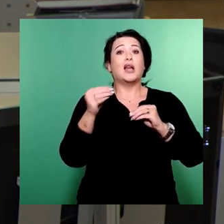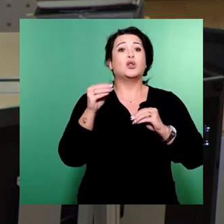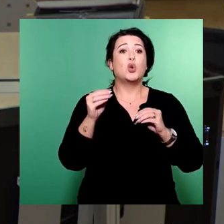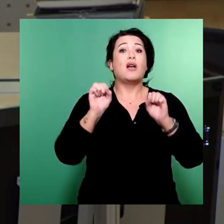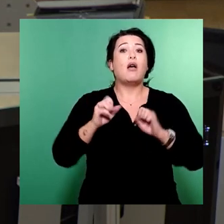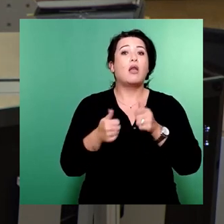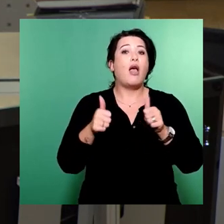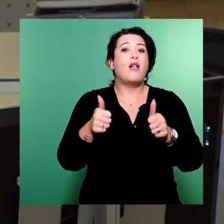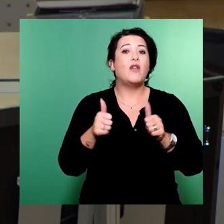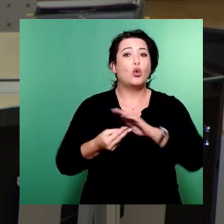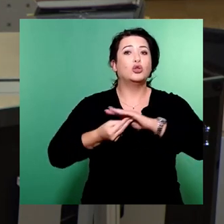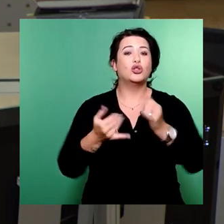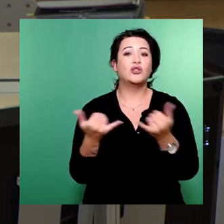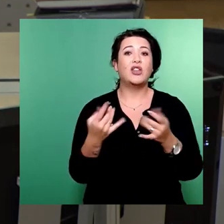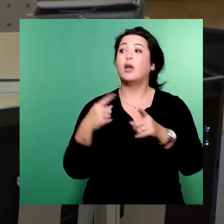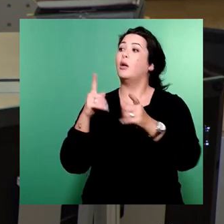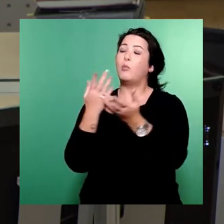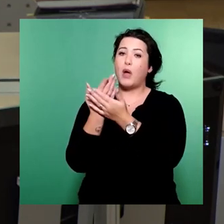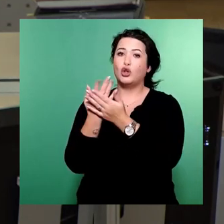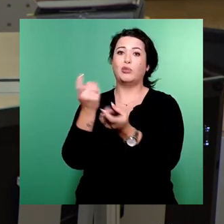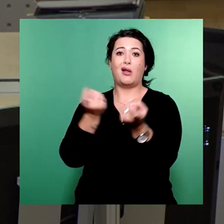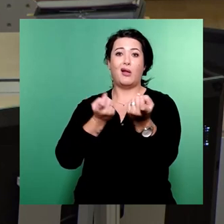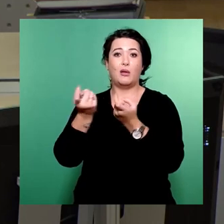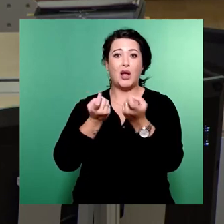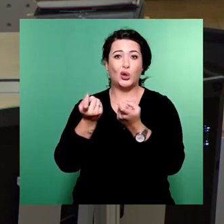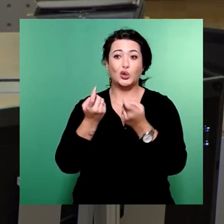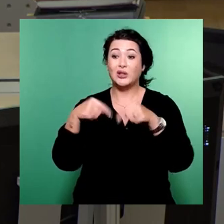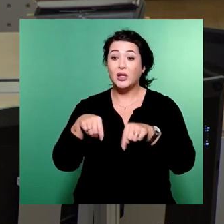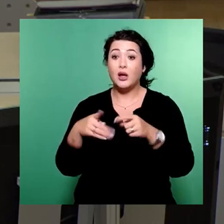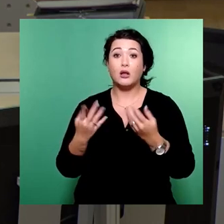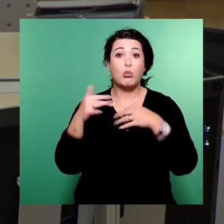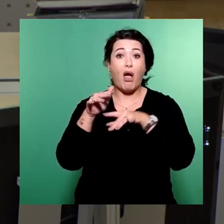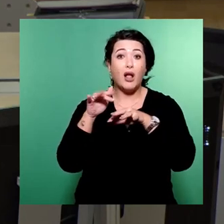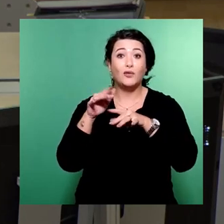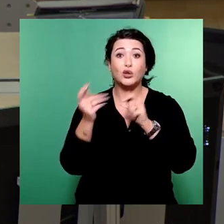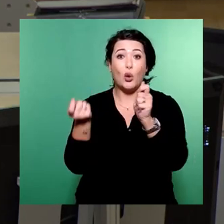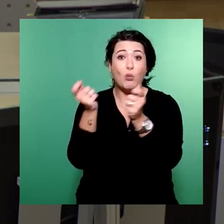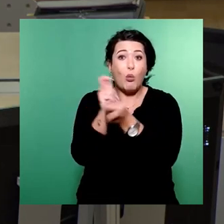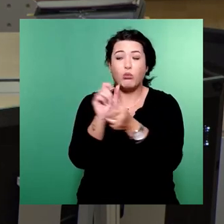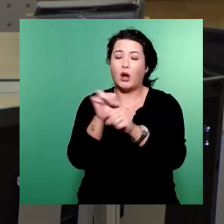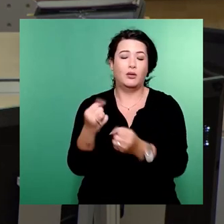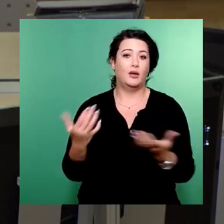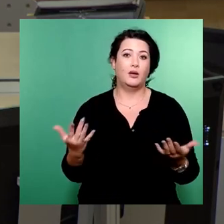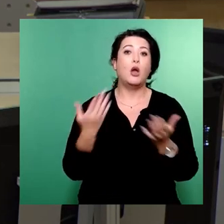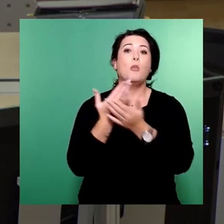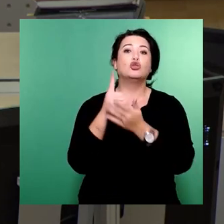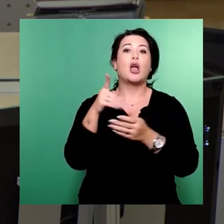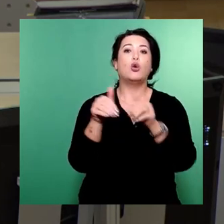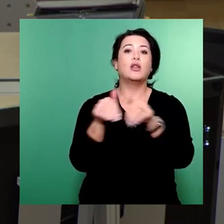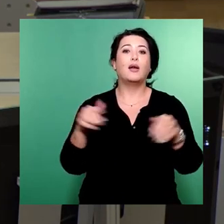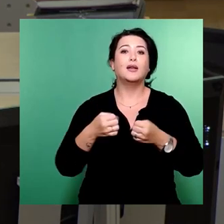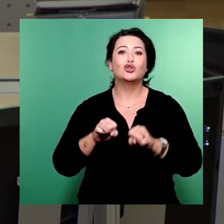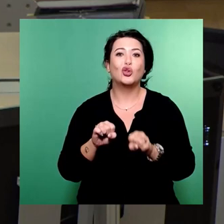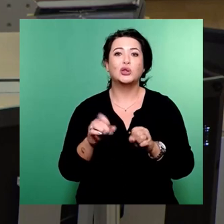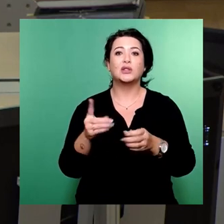Asyl, Flucht, Migration können wir hier als Stadtrat in keinster Art und Weise beeinflussen. Wir können auch nicht über den Grenzschutz der EU reden. Wir können auch nicht